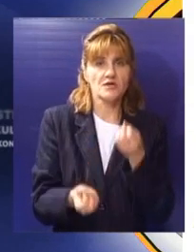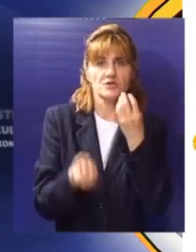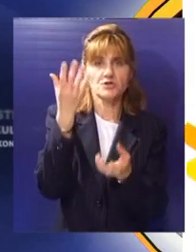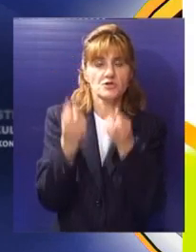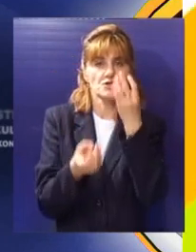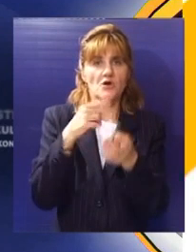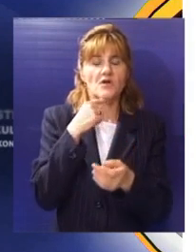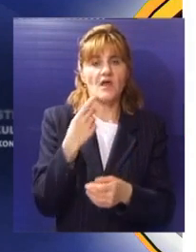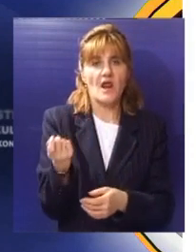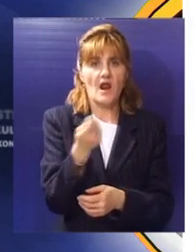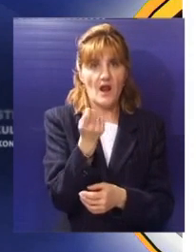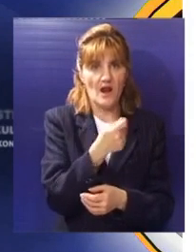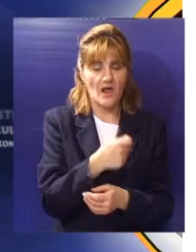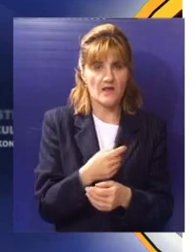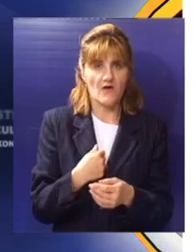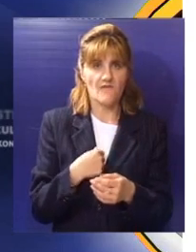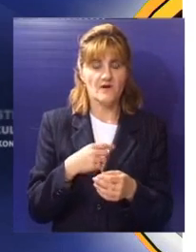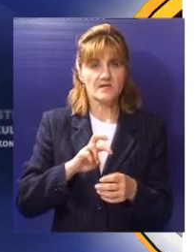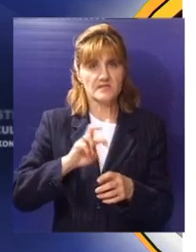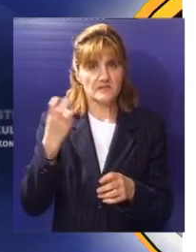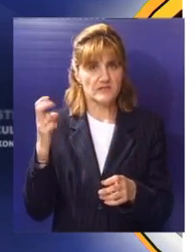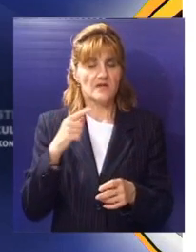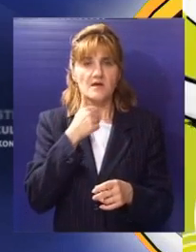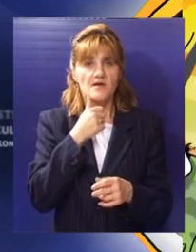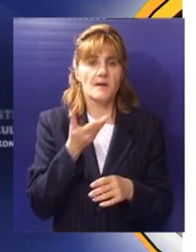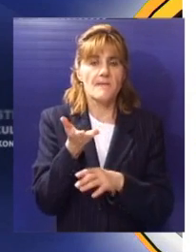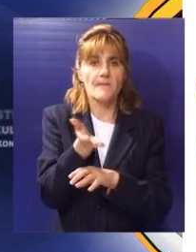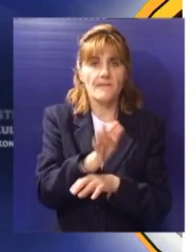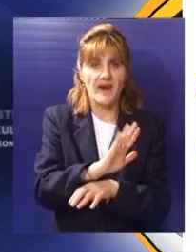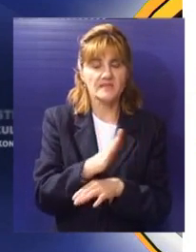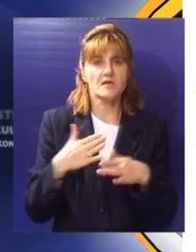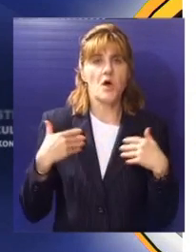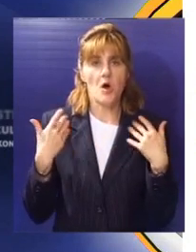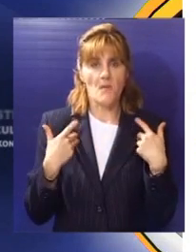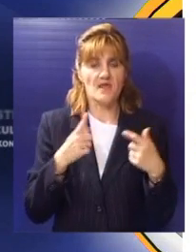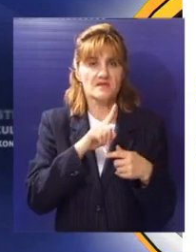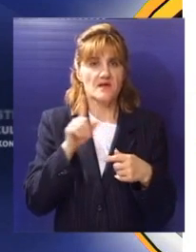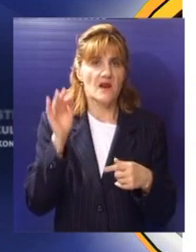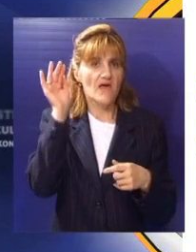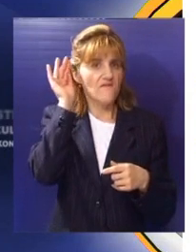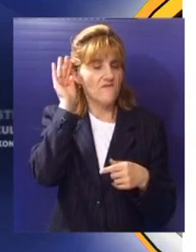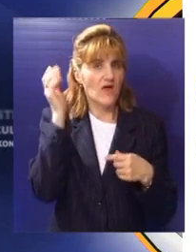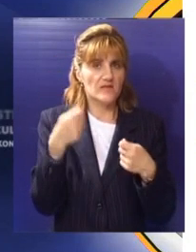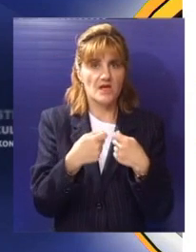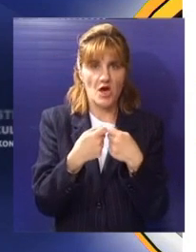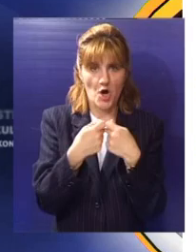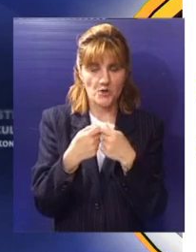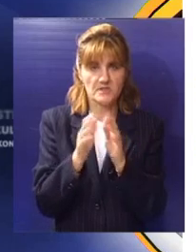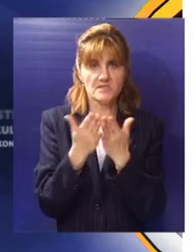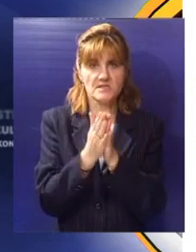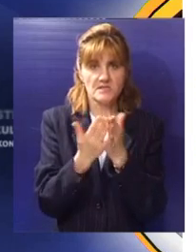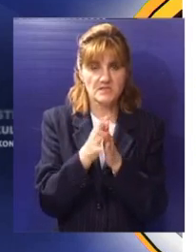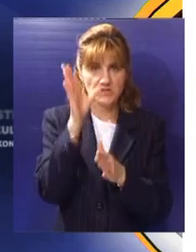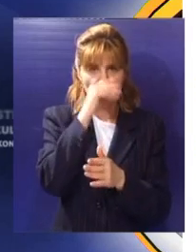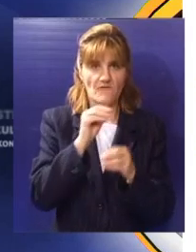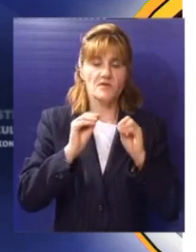žonglerske ilikovne radionice sa besplatnim učešćenim te interaktivne prezentacije omladinskih i nevladinih organizacija iz regiona i izložbe književne